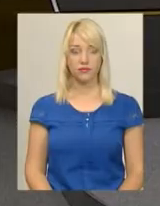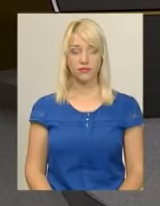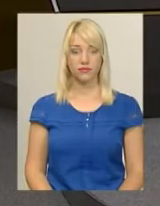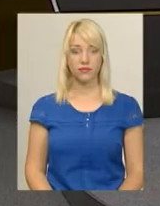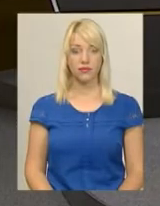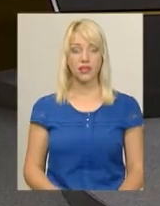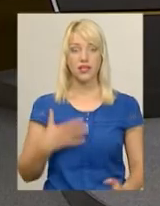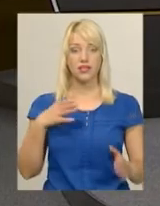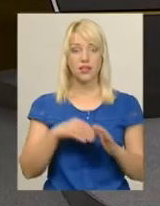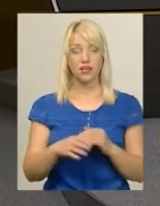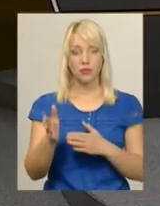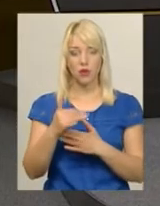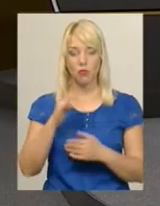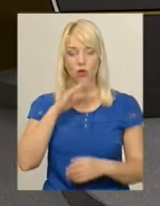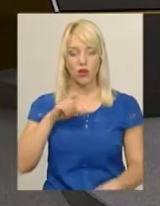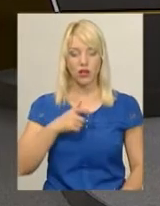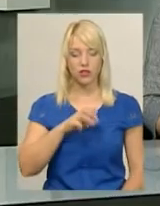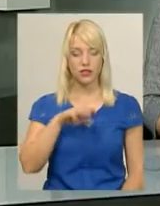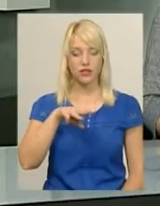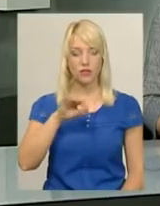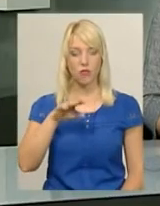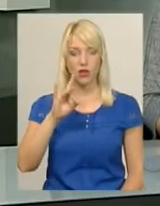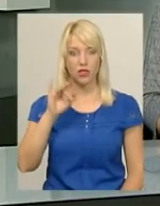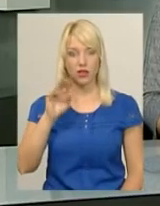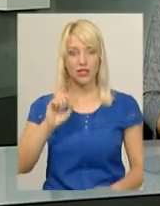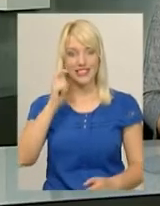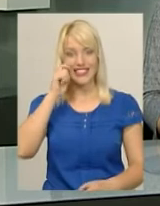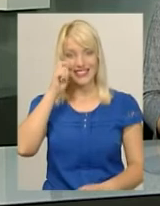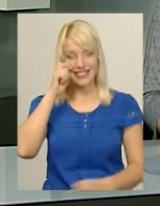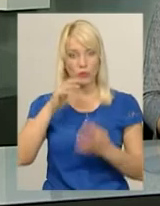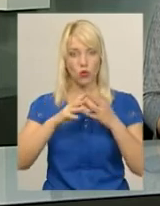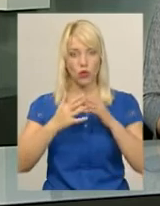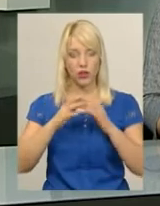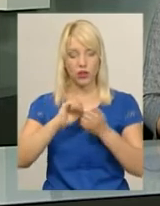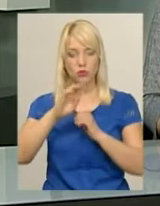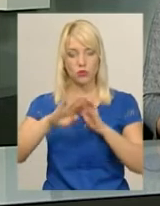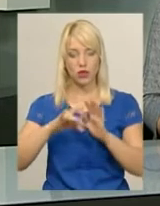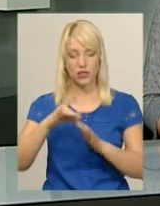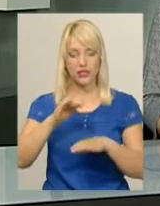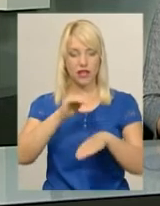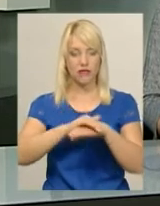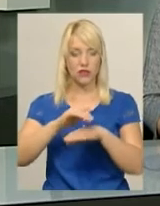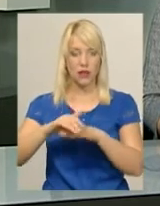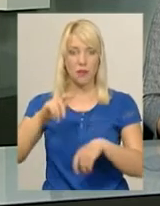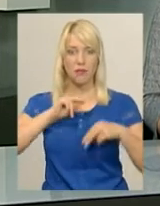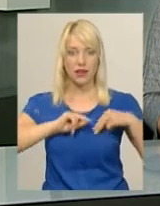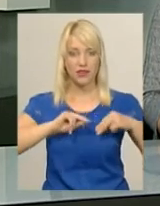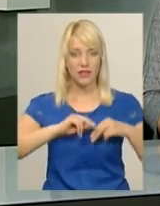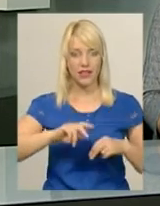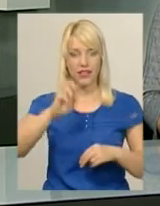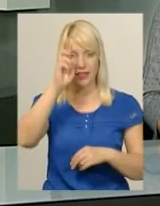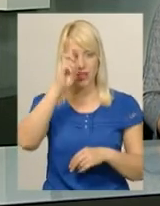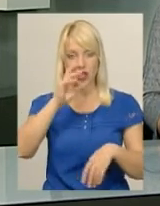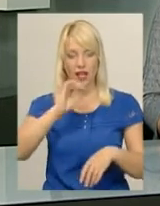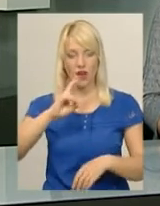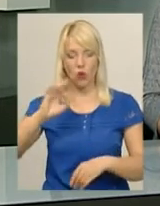Загибель риби у річці Смотріч у селі Цибулівка Кам'янець-Подільського району зафіксували працівники Держекоінспекції області. Про